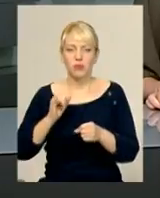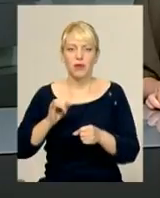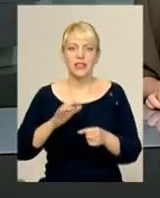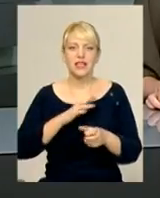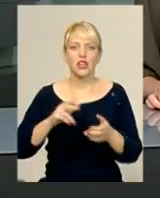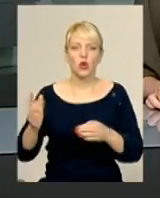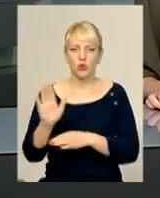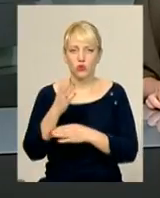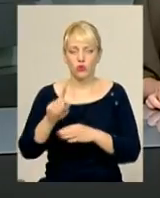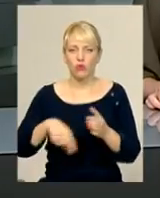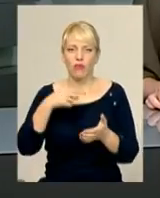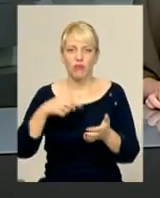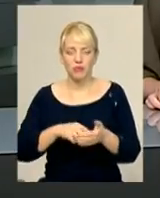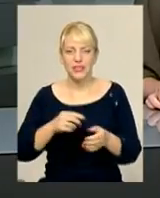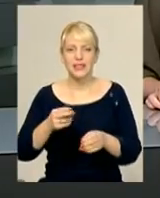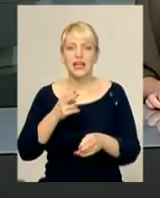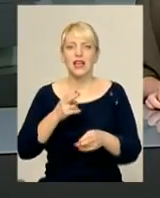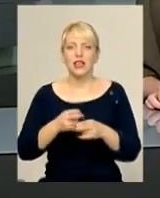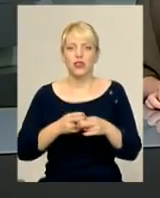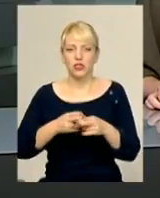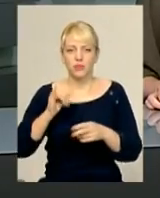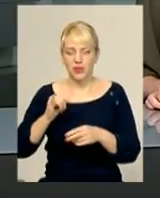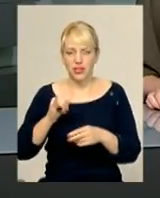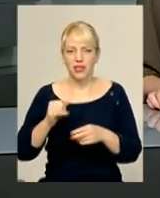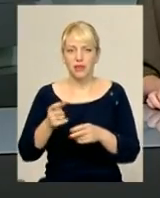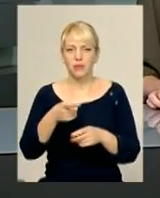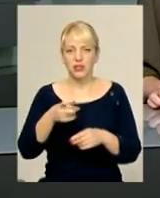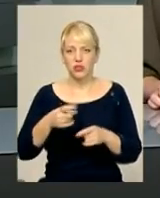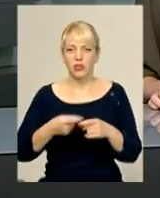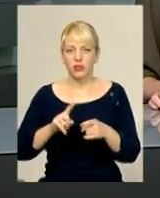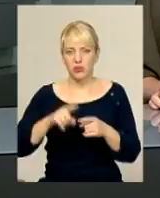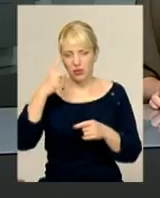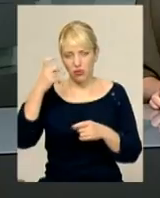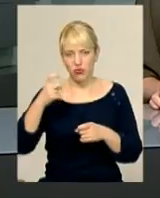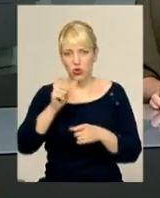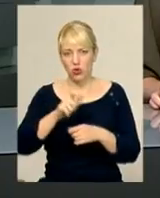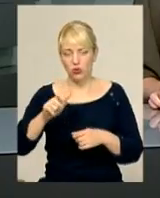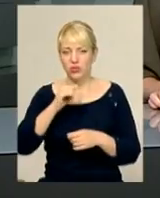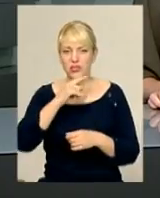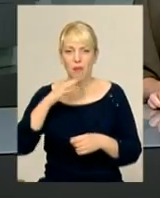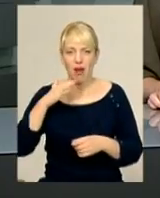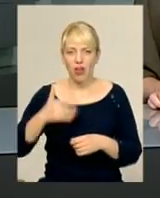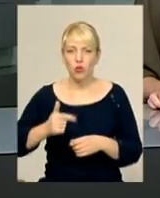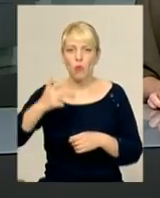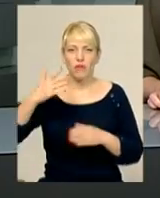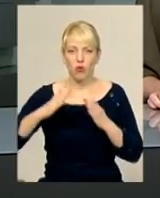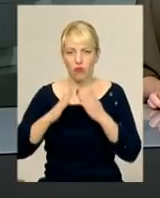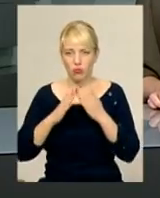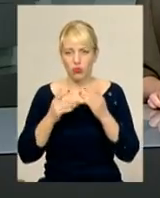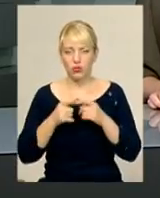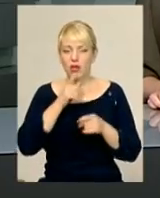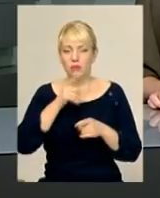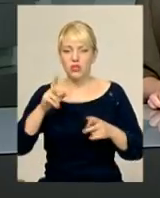пістолетом. Про такого бойового Нетішинця поліцію повідомили мешканці однієї з багатоповерхівок. Під час обшуку у його